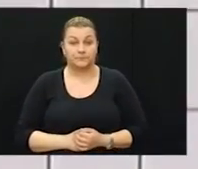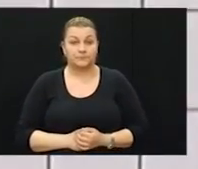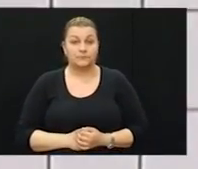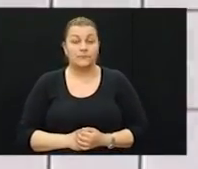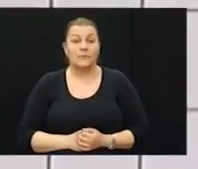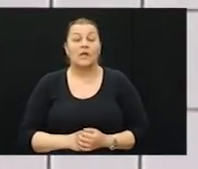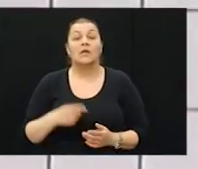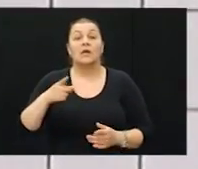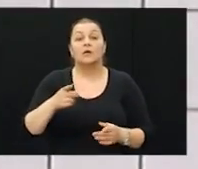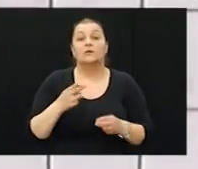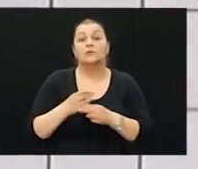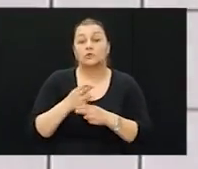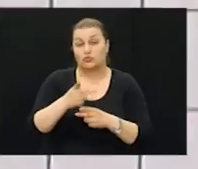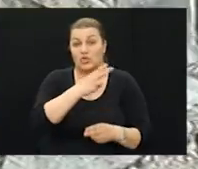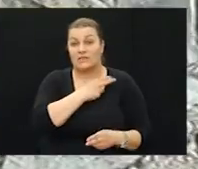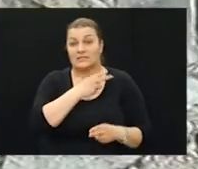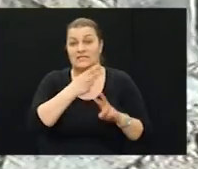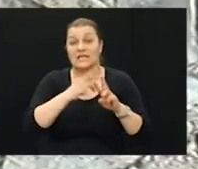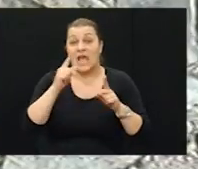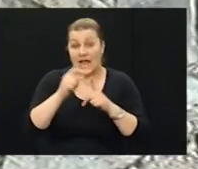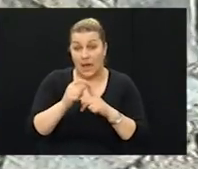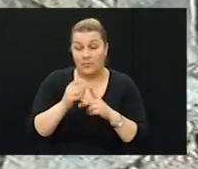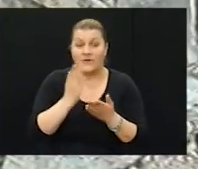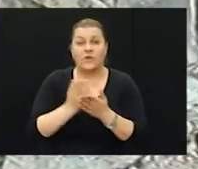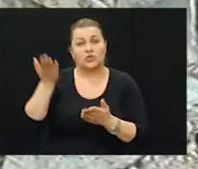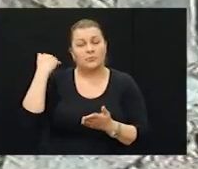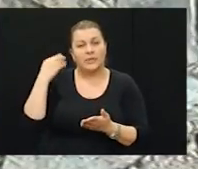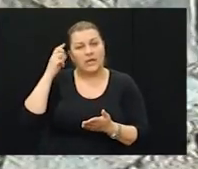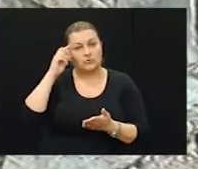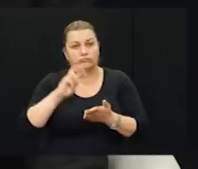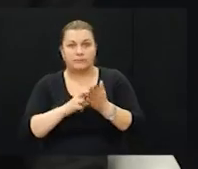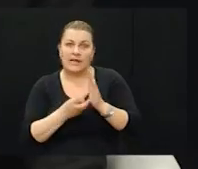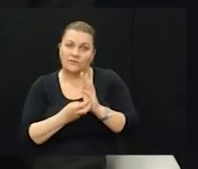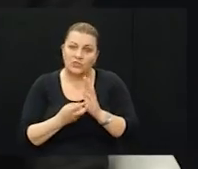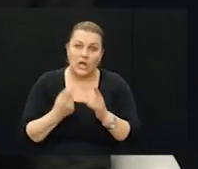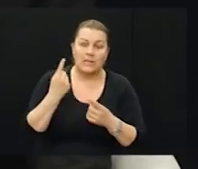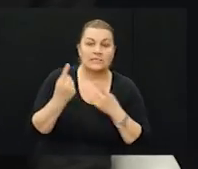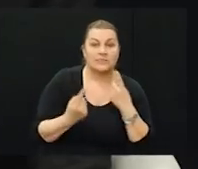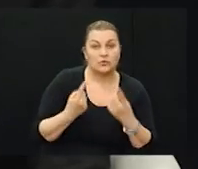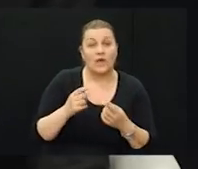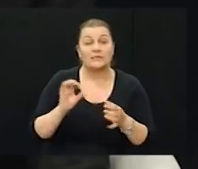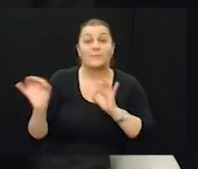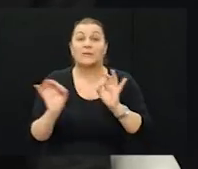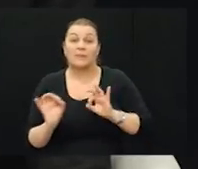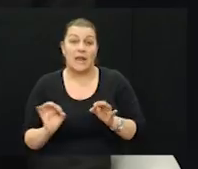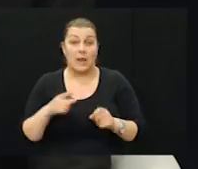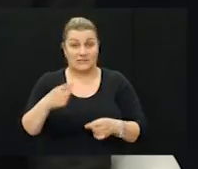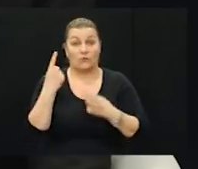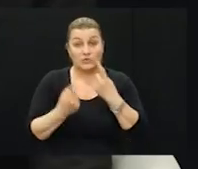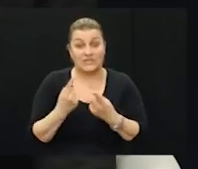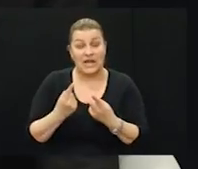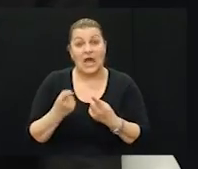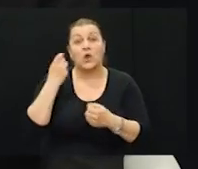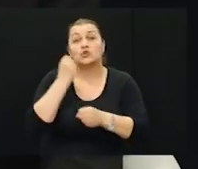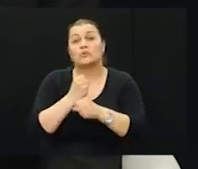Brigadiru Vandalo, stručnjaci HEPA već su ranije predviđali mogućnost miniranja brane, pripremali su za taj scenarij, oni su